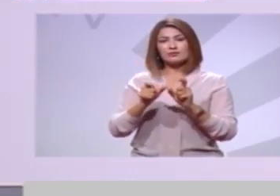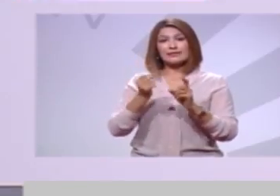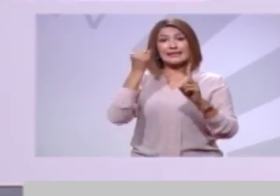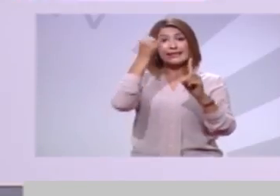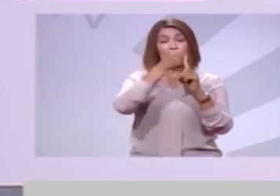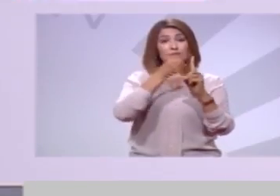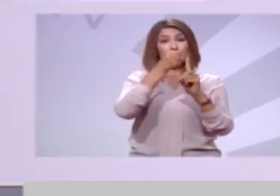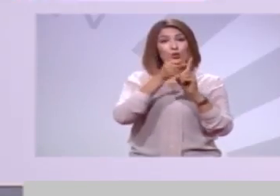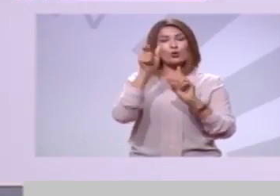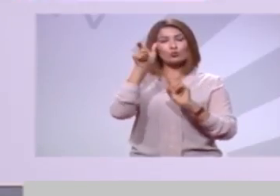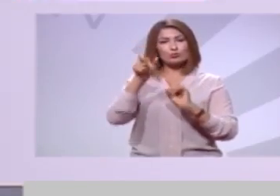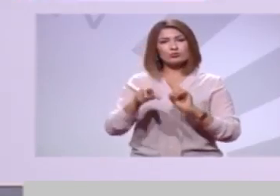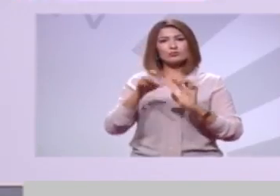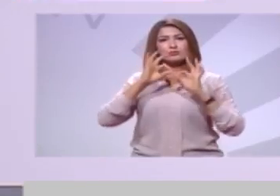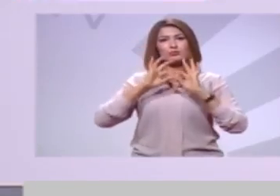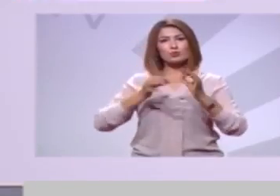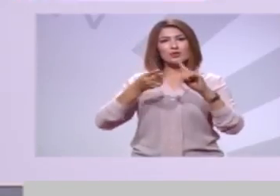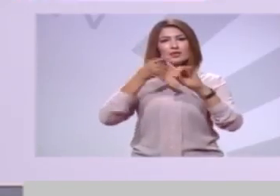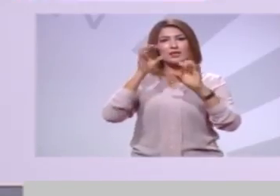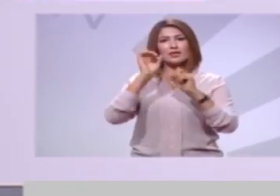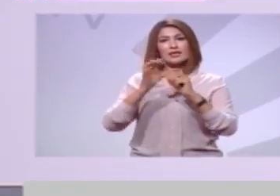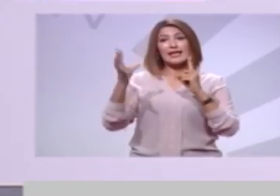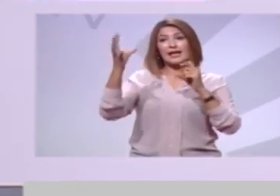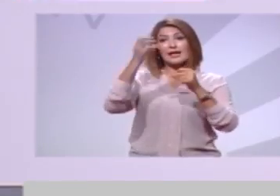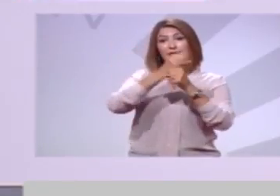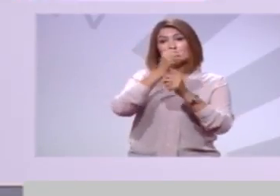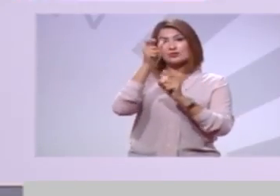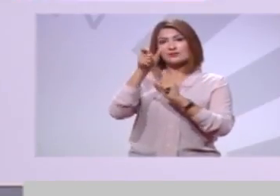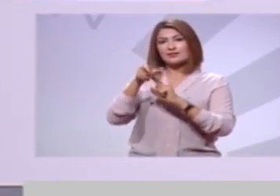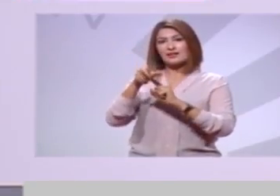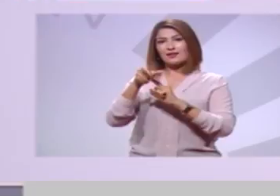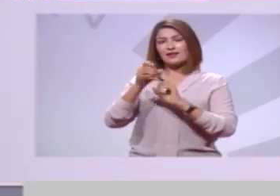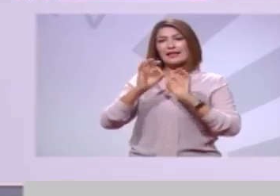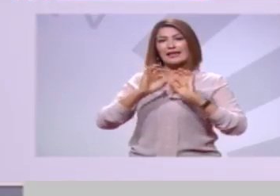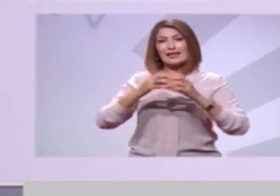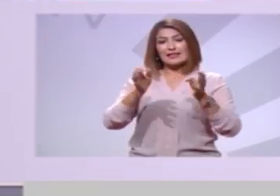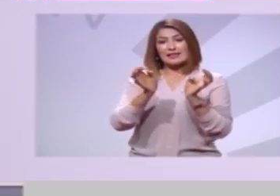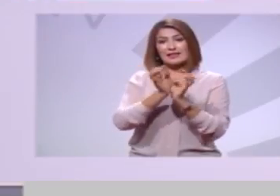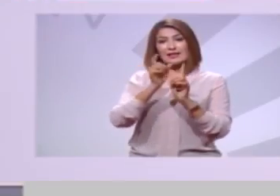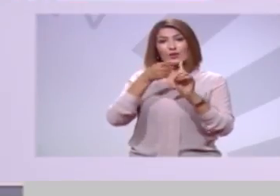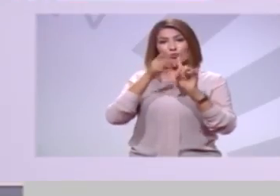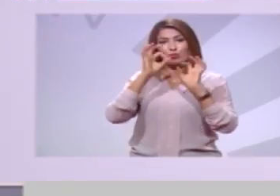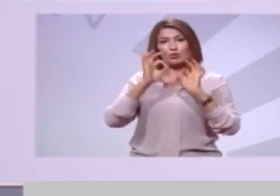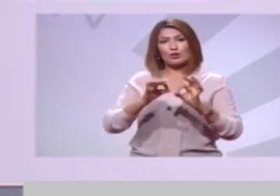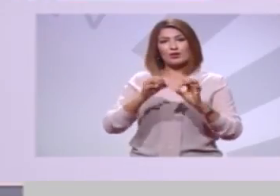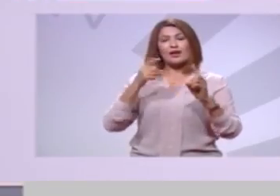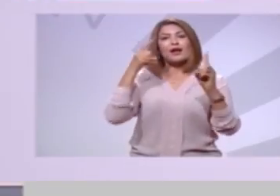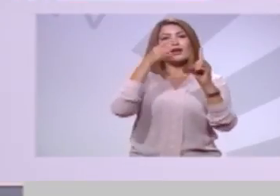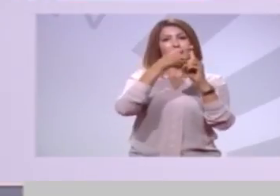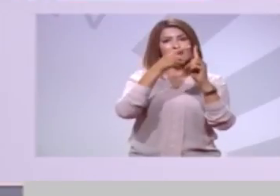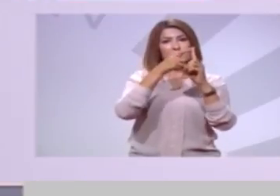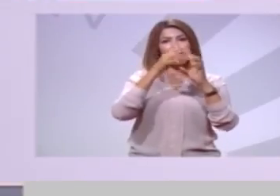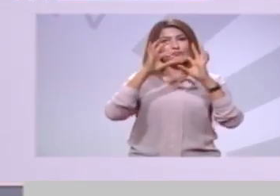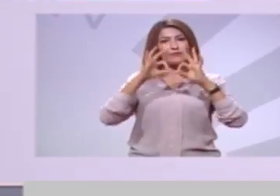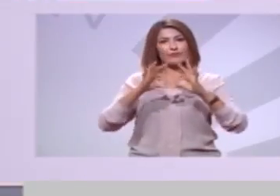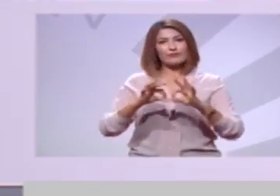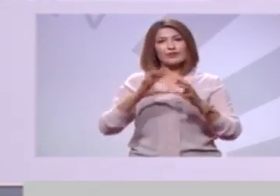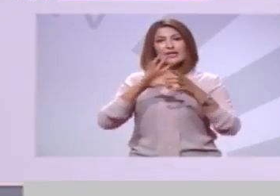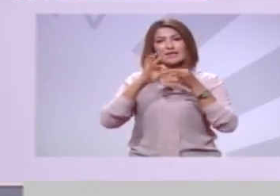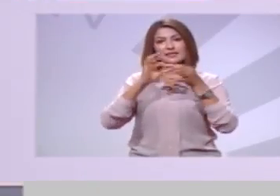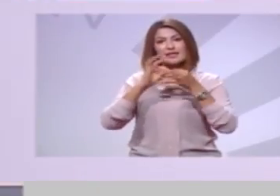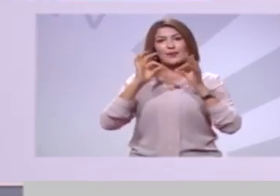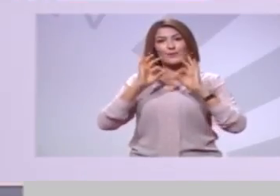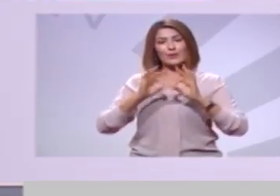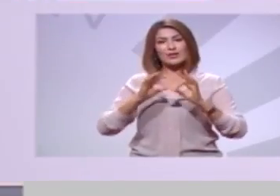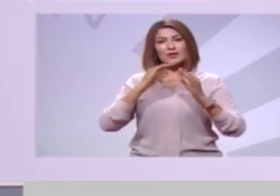في إنجاح هذه الأهداف السامية نسميها